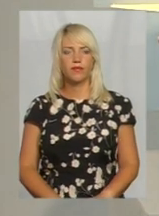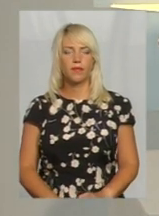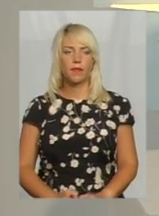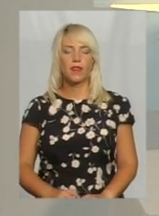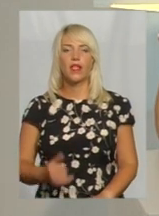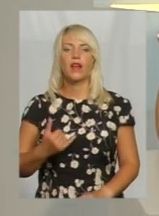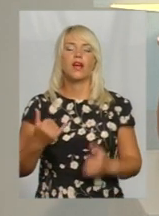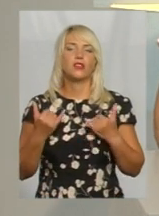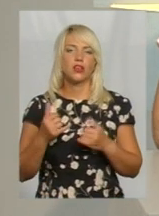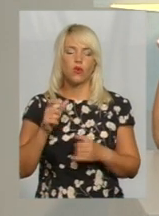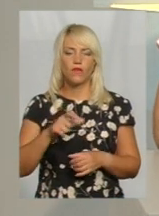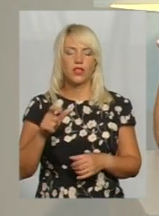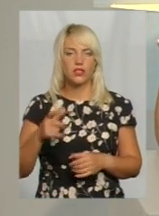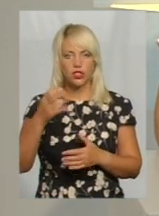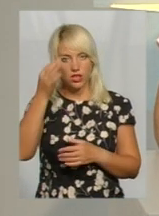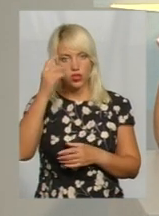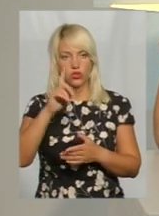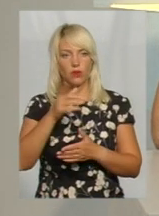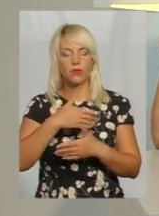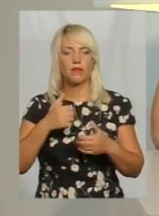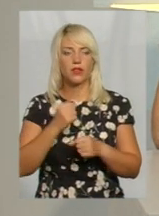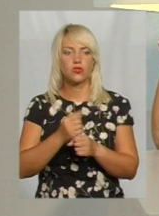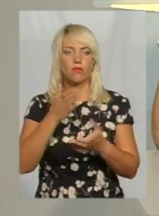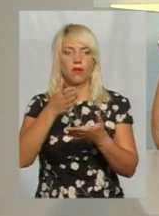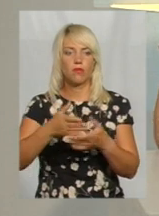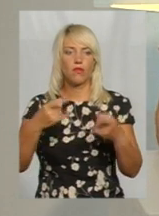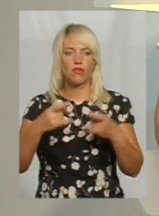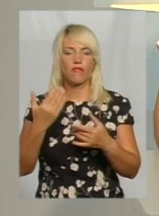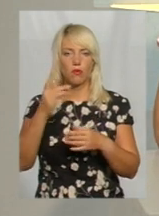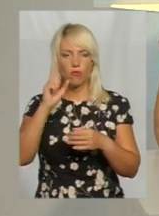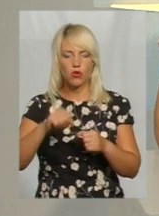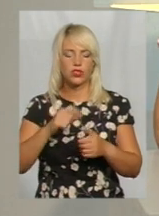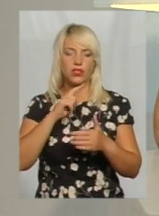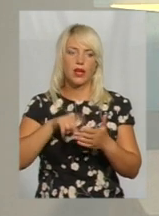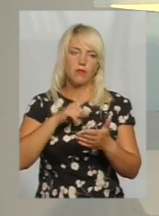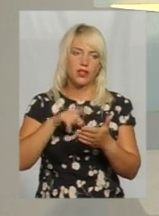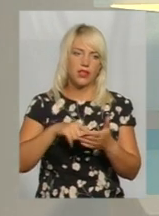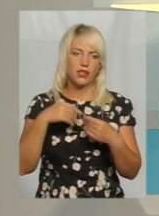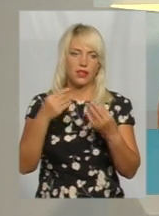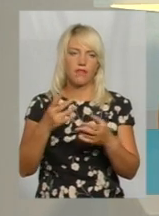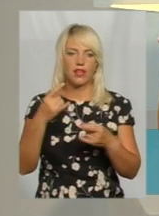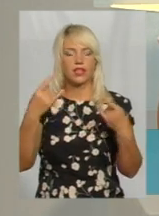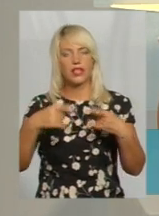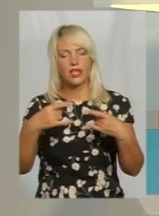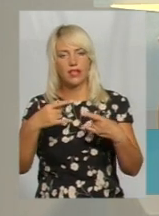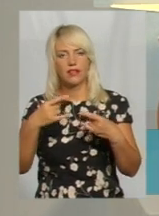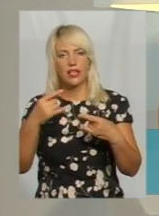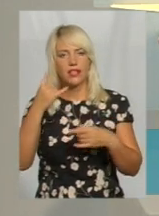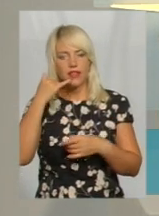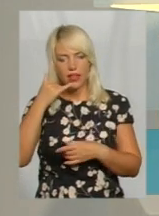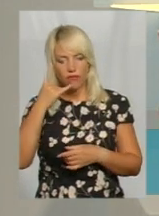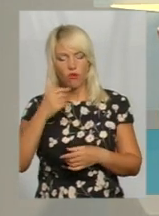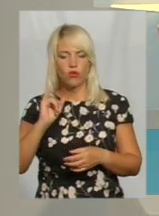Шановні глядачі, нагадаю, ми працюємо в прямому ефірі. Ви можете ставити свої питання як телефоном, так і пишіть коментарі під прямою